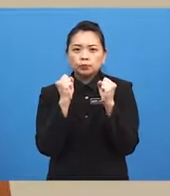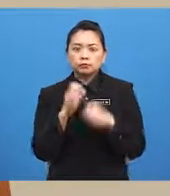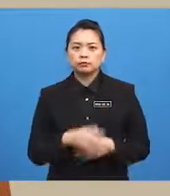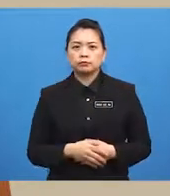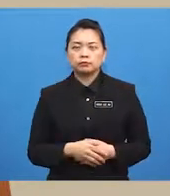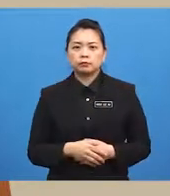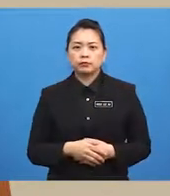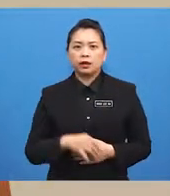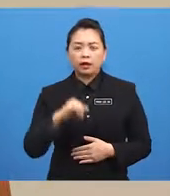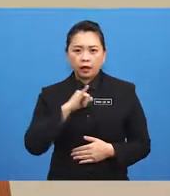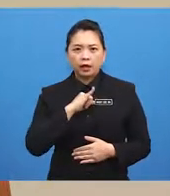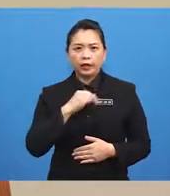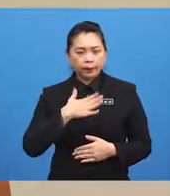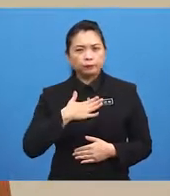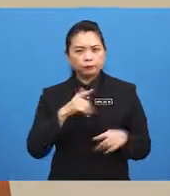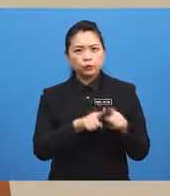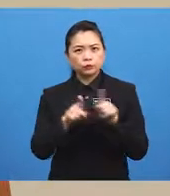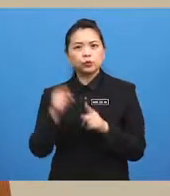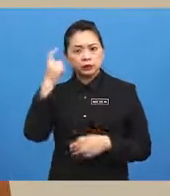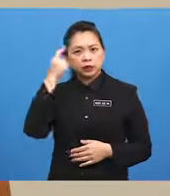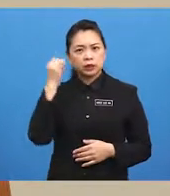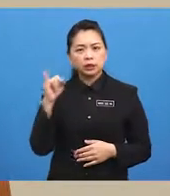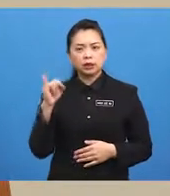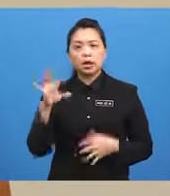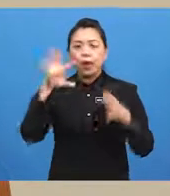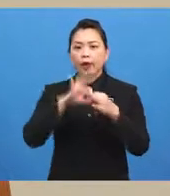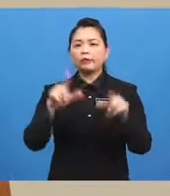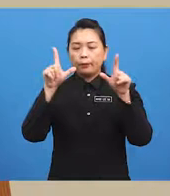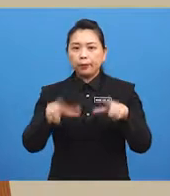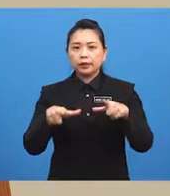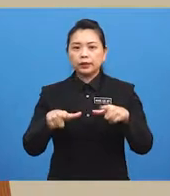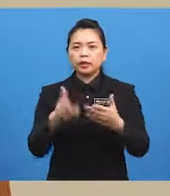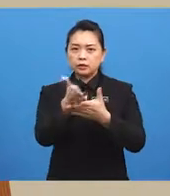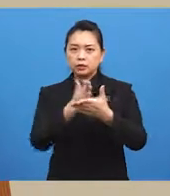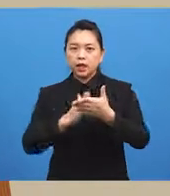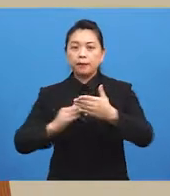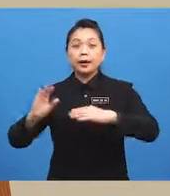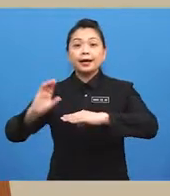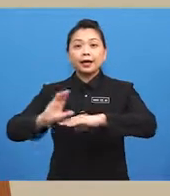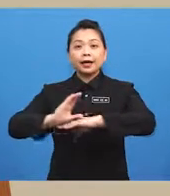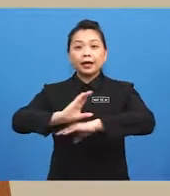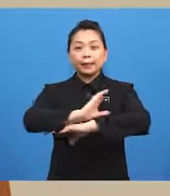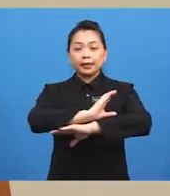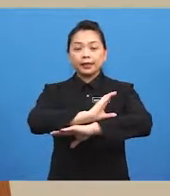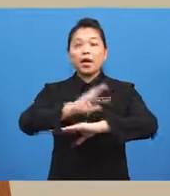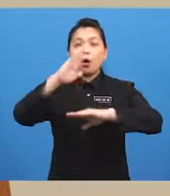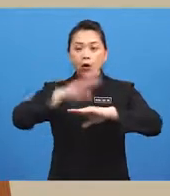I'm also thinking... ...about putting some carpets... ...on the floor.